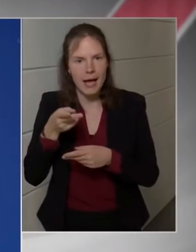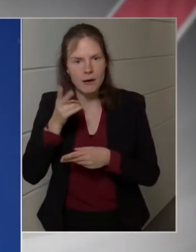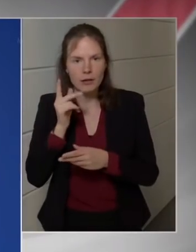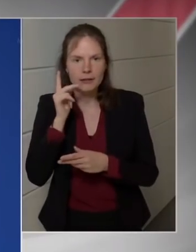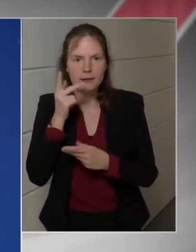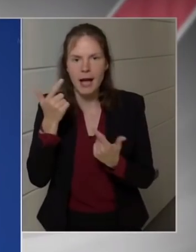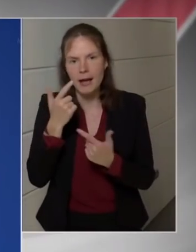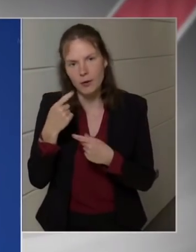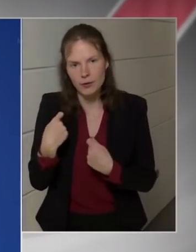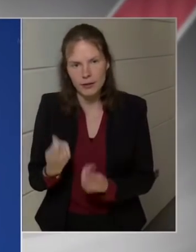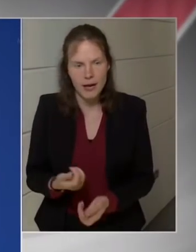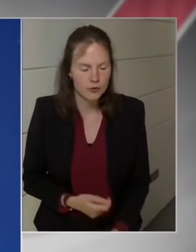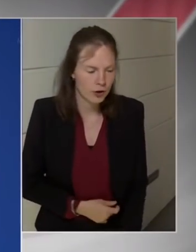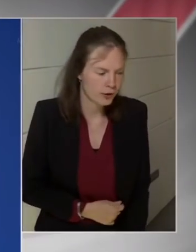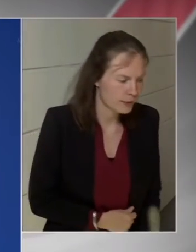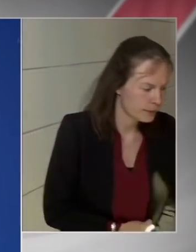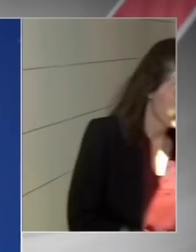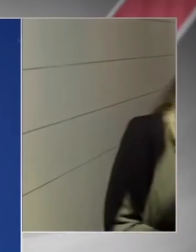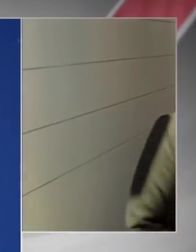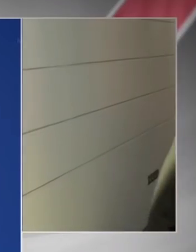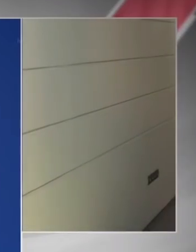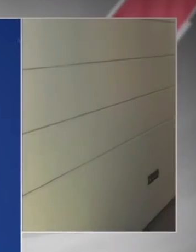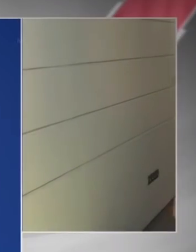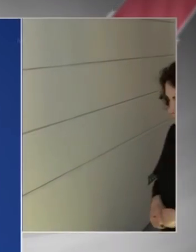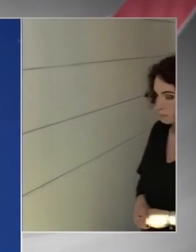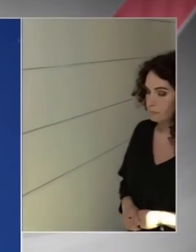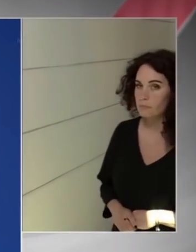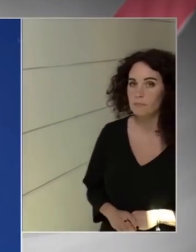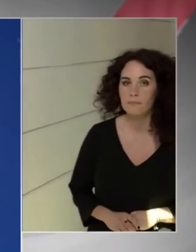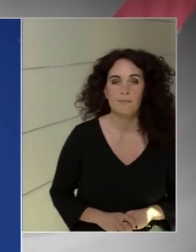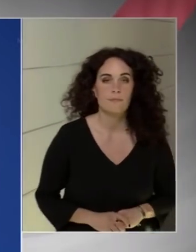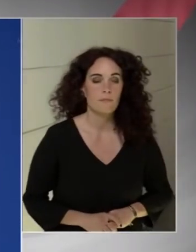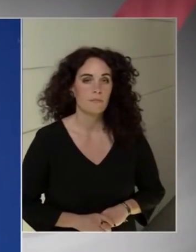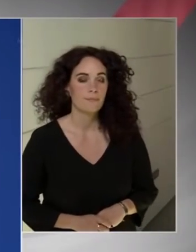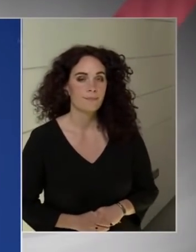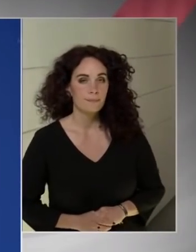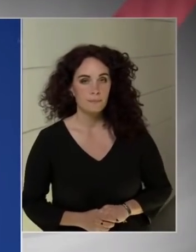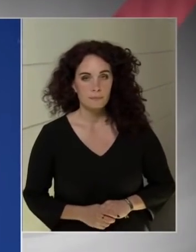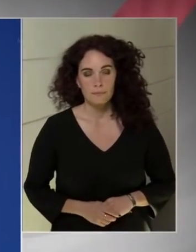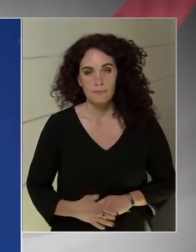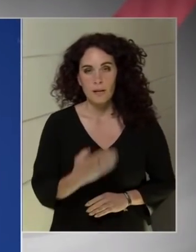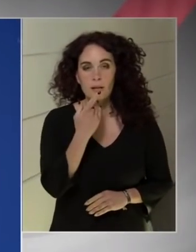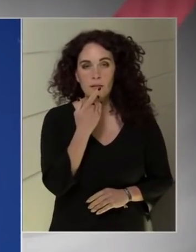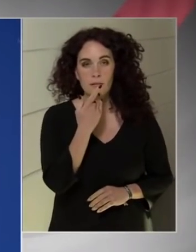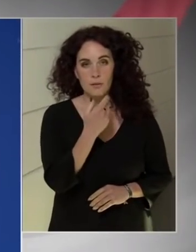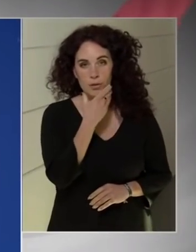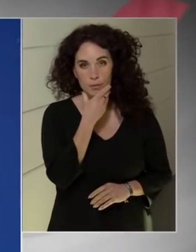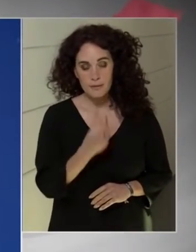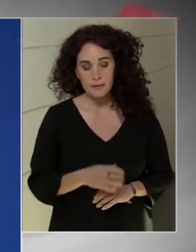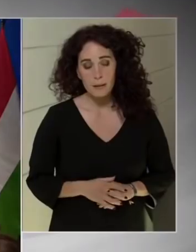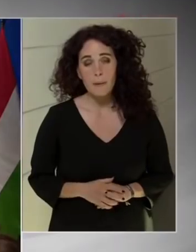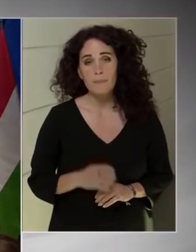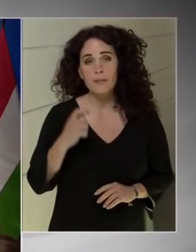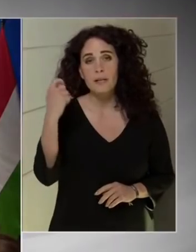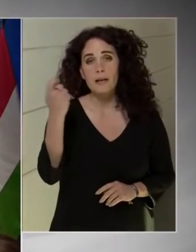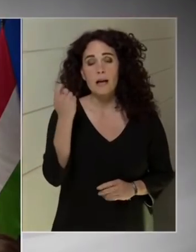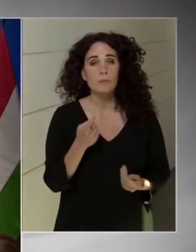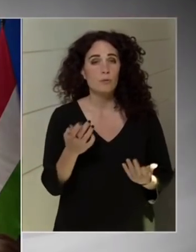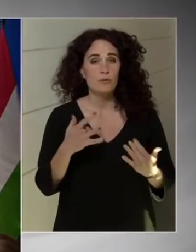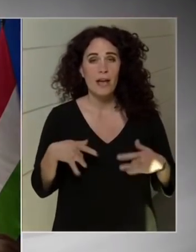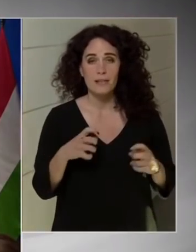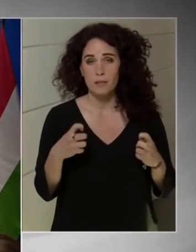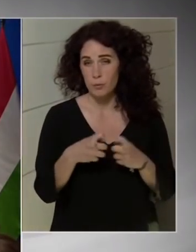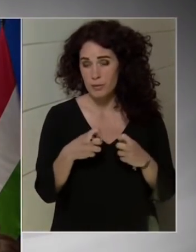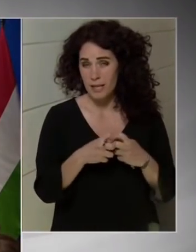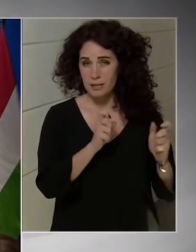ezeket szerettem volna elmondani. A részletekkel kapcsolatosan az egyik szakminiszter az, aki öröknek